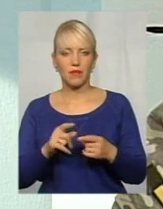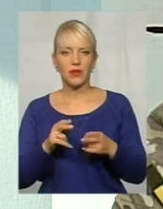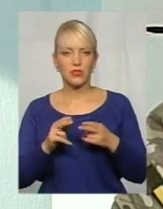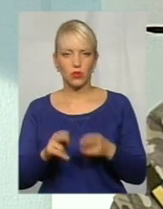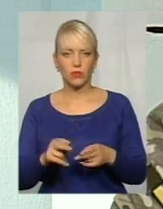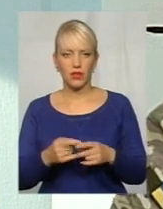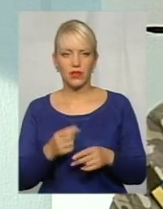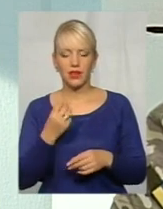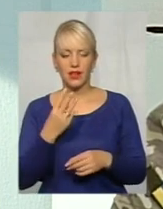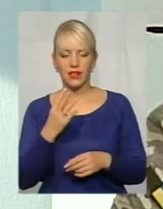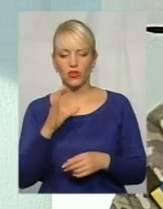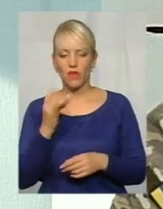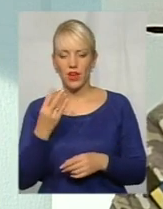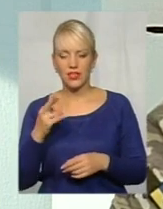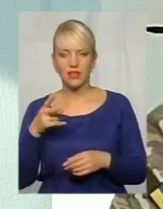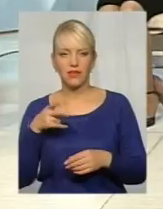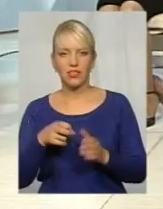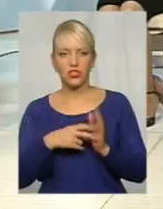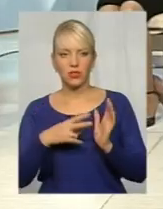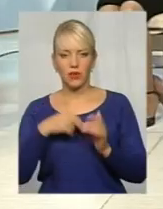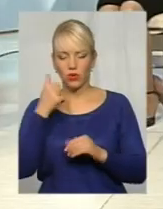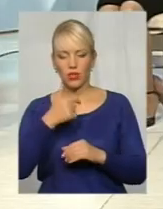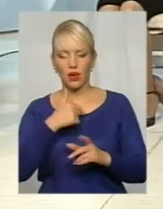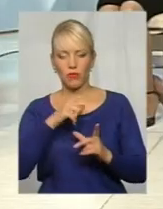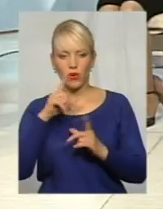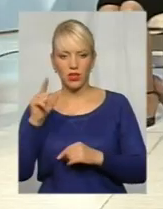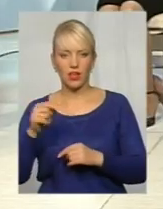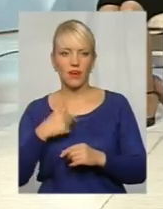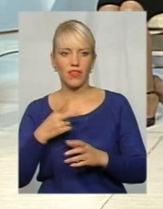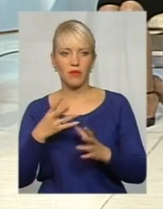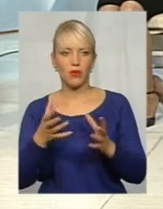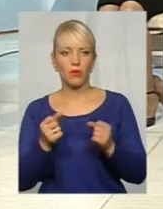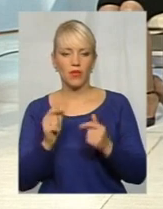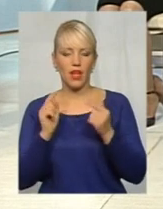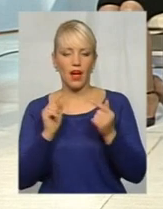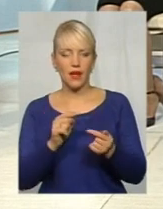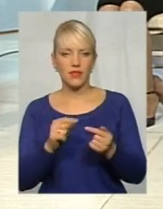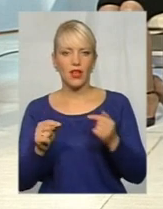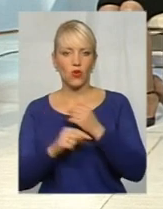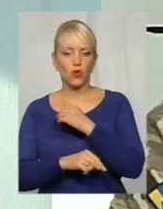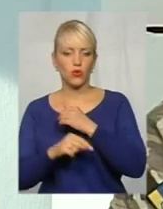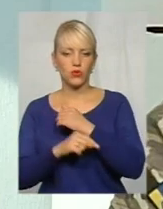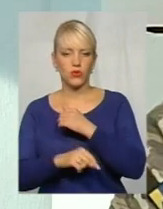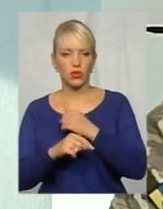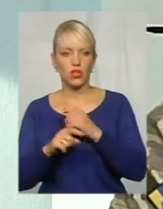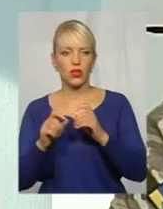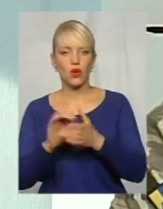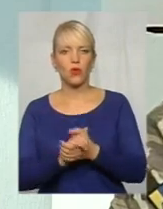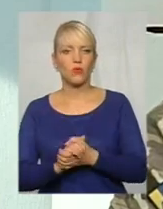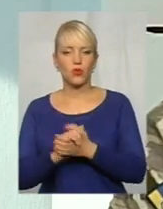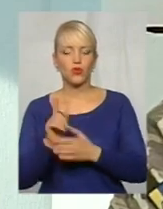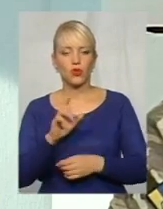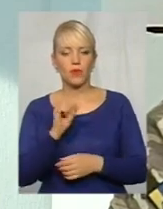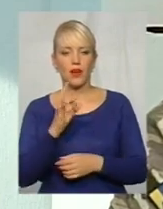року поїхав лично на прийом в антикорупційний комітет і обратився з проханням, щоб пан Арсенюк,